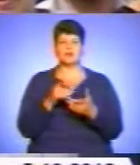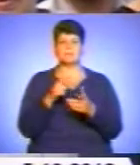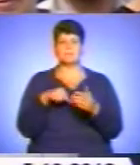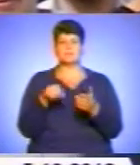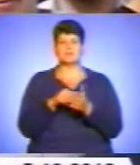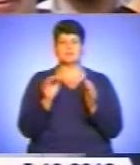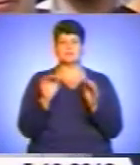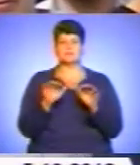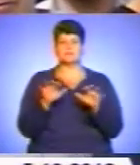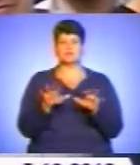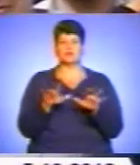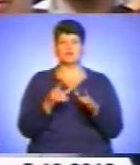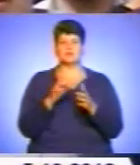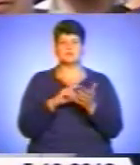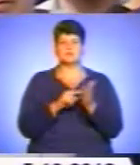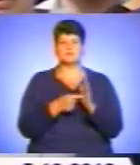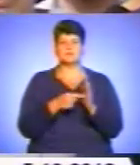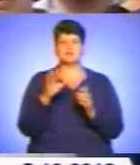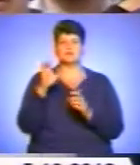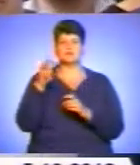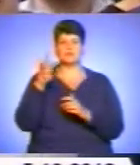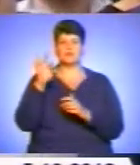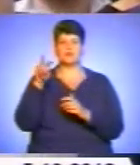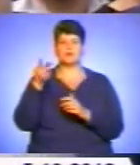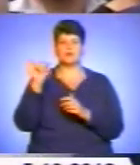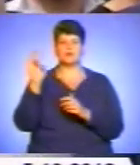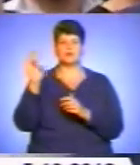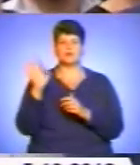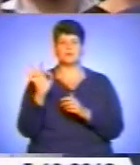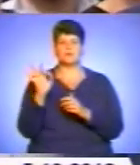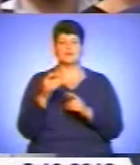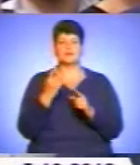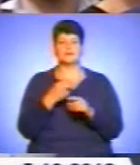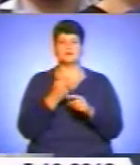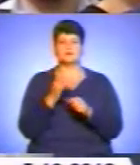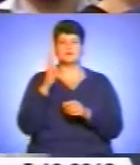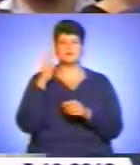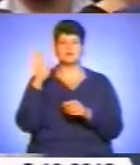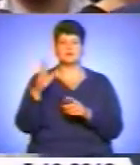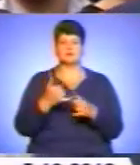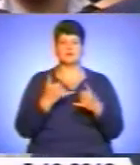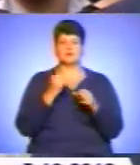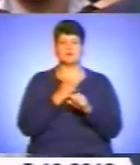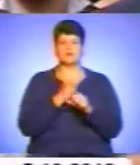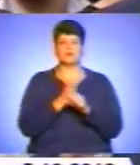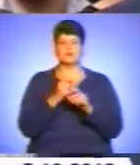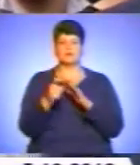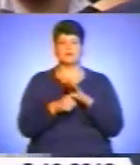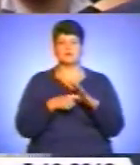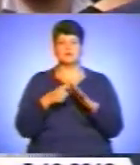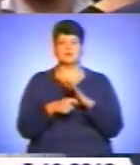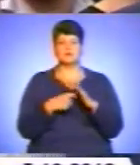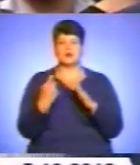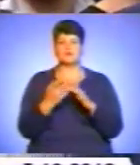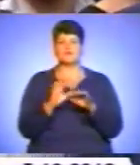цього заводу відкриває перспективи не тільки перед роботниками уранових рудників, уранових шахт, але й перед всіми